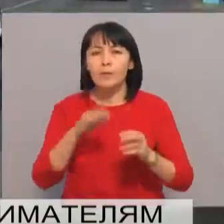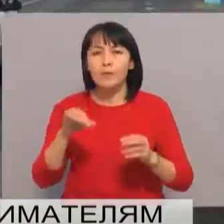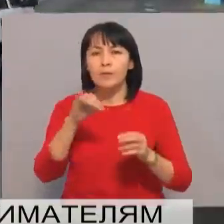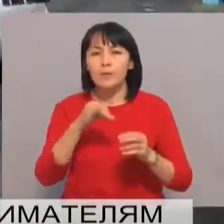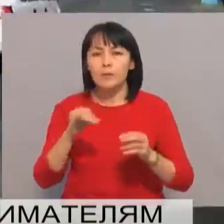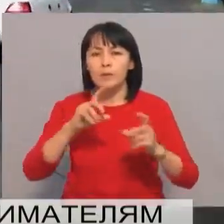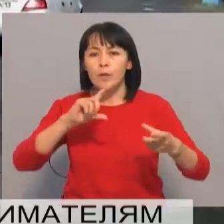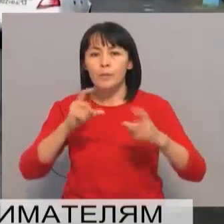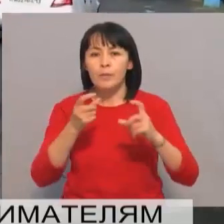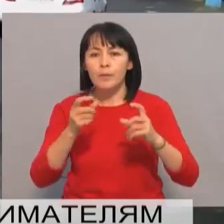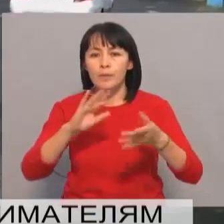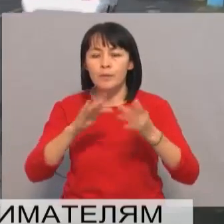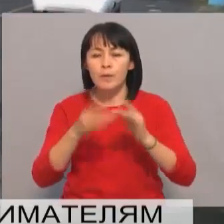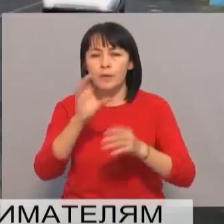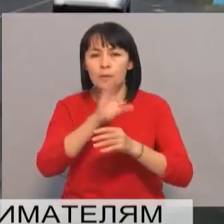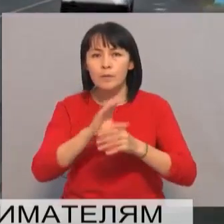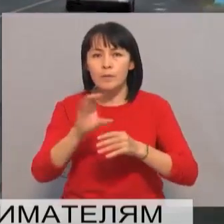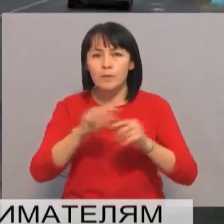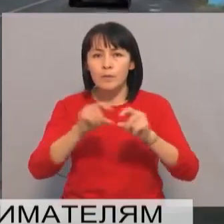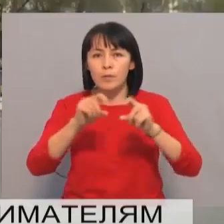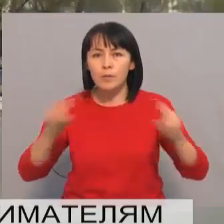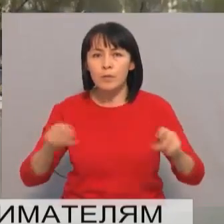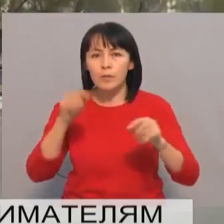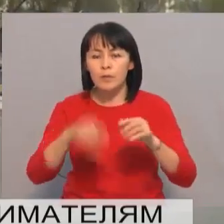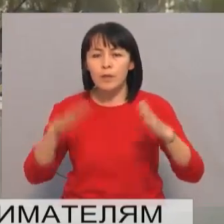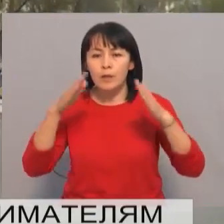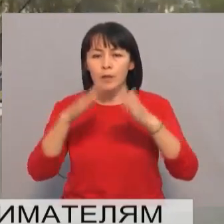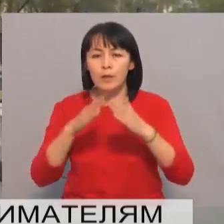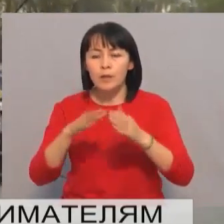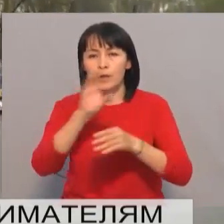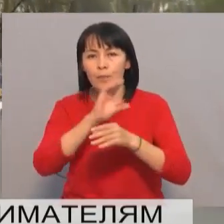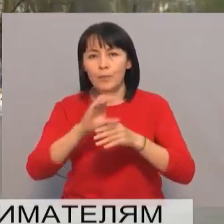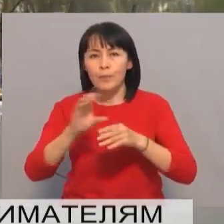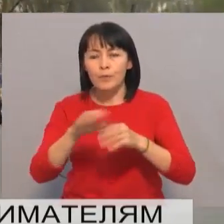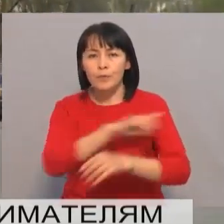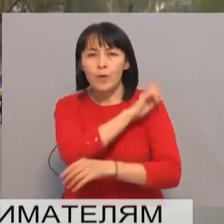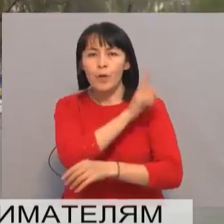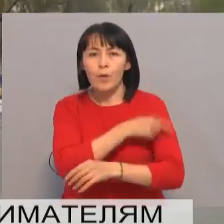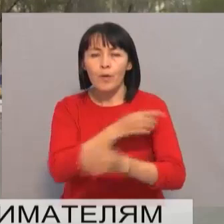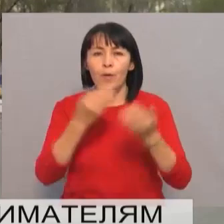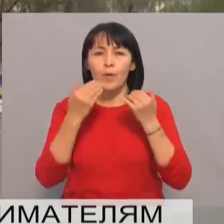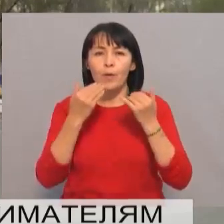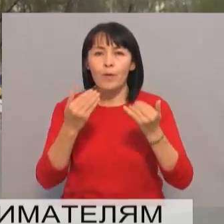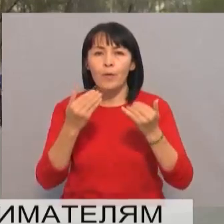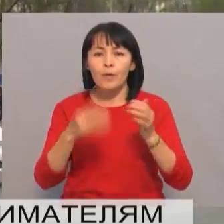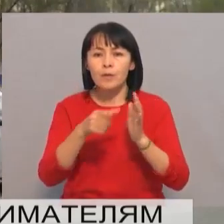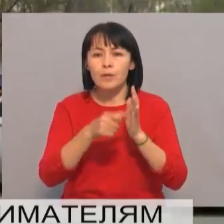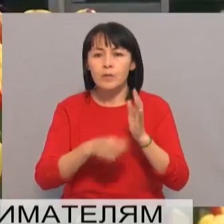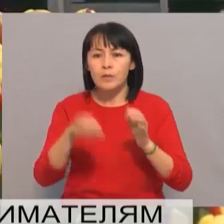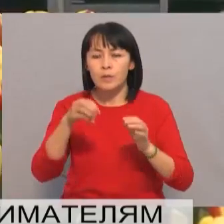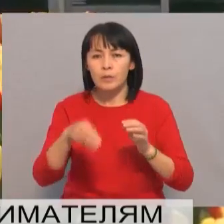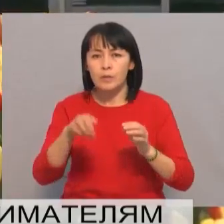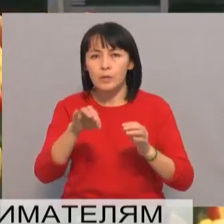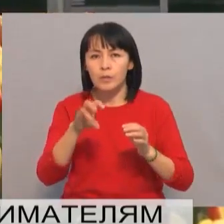пластик» КИЗЭТ производит канализационные трубы для домов. Производственная мощность завода составляет 600 тонн в